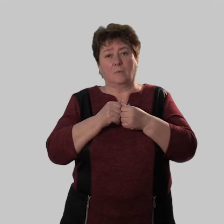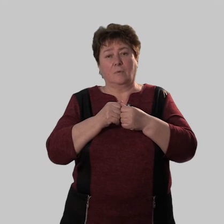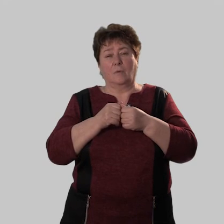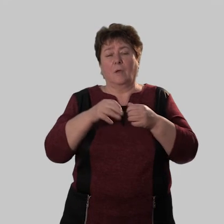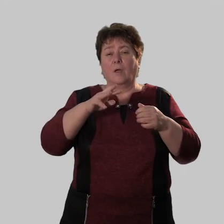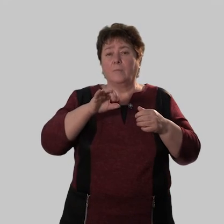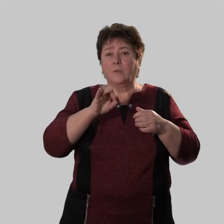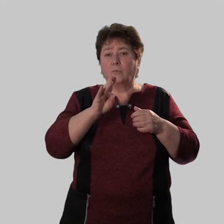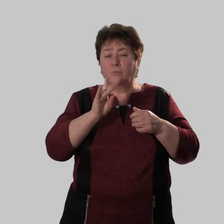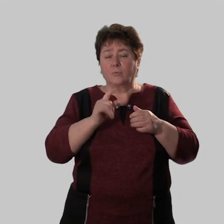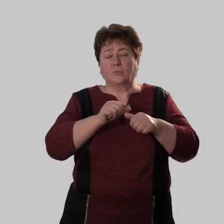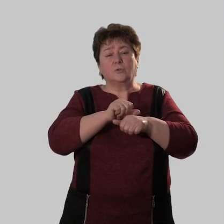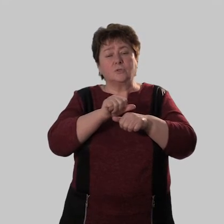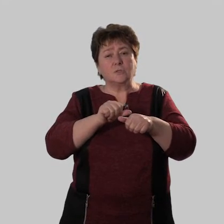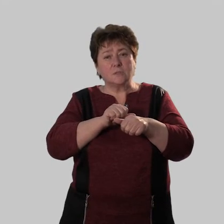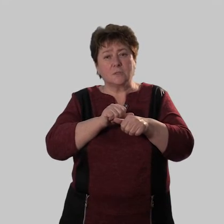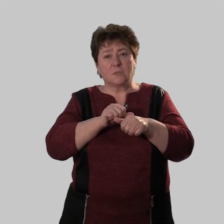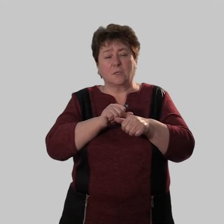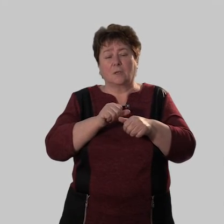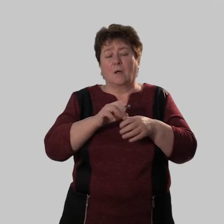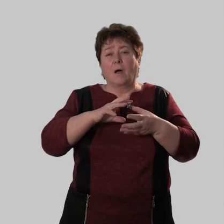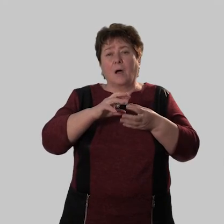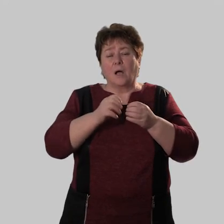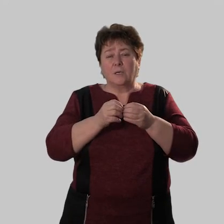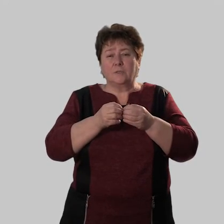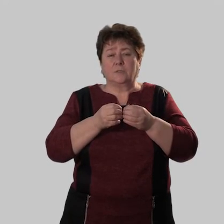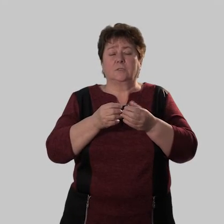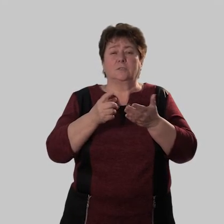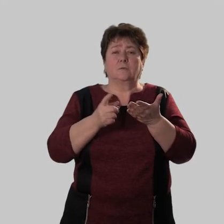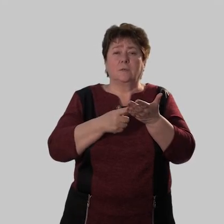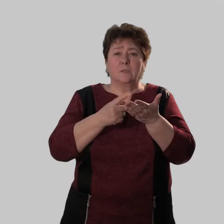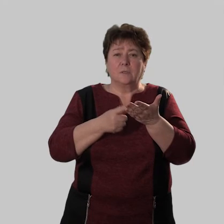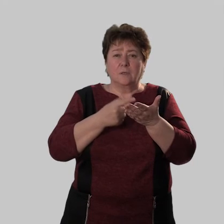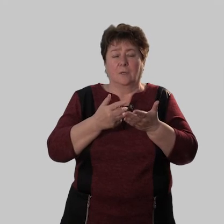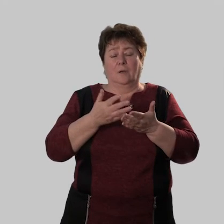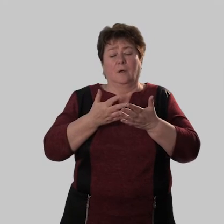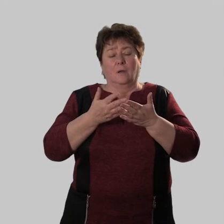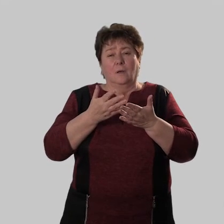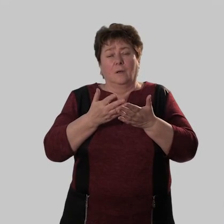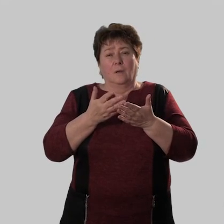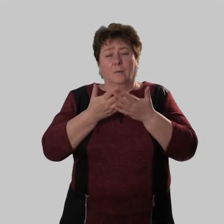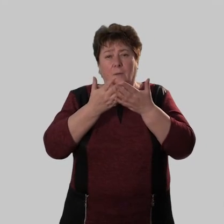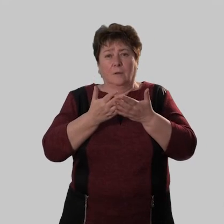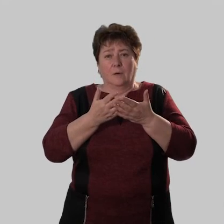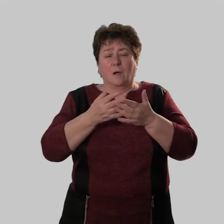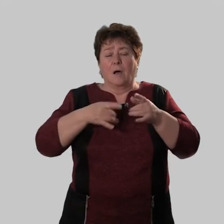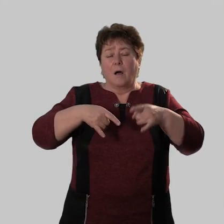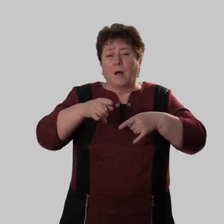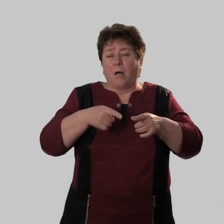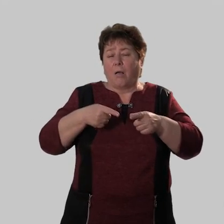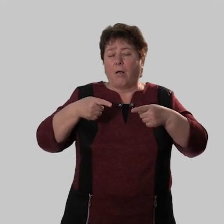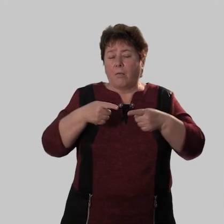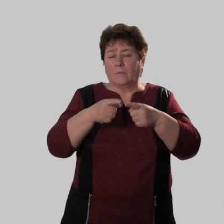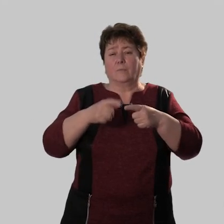минуты часы количество прочитанных страниц число забитых голов на